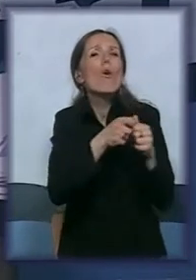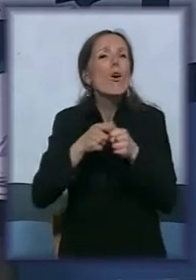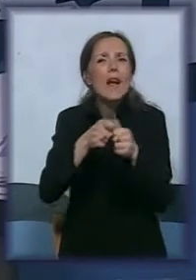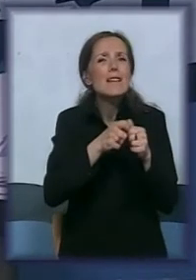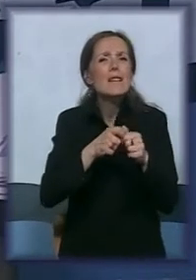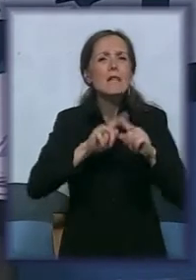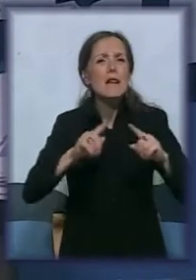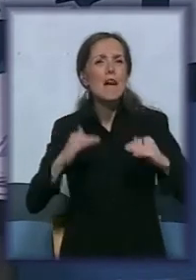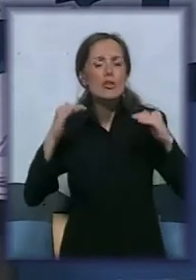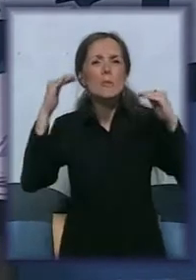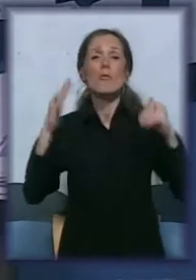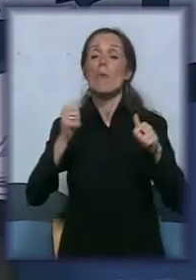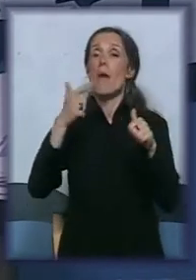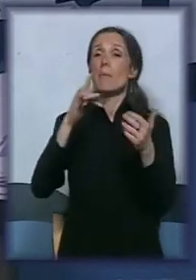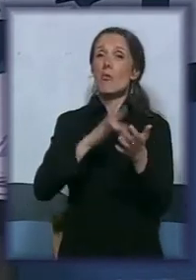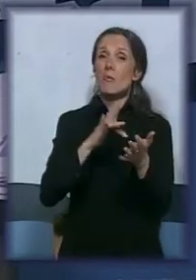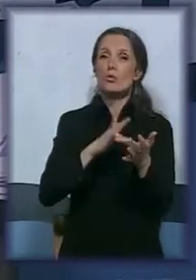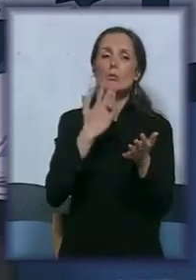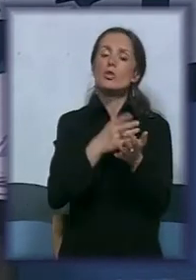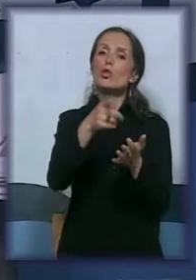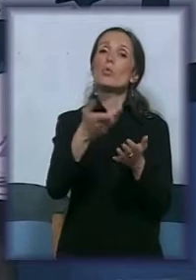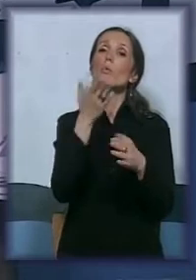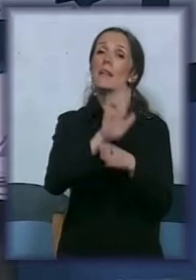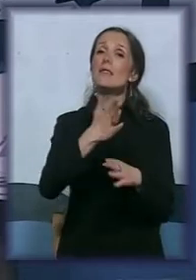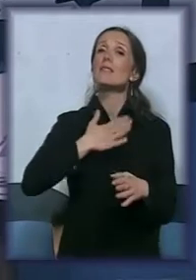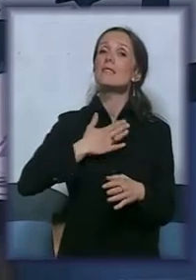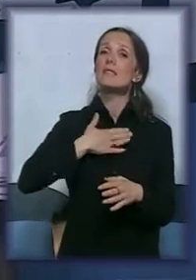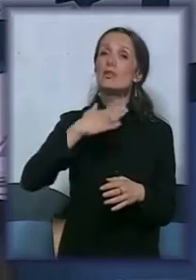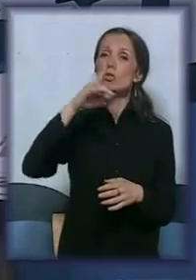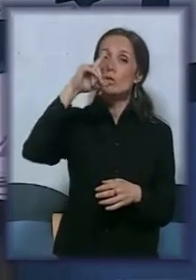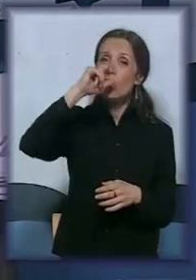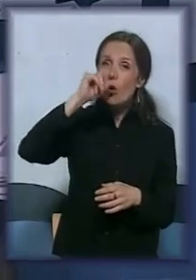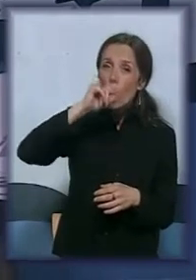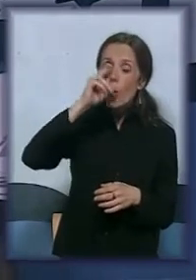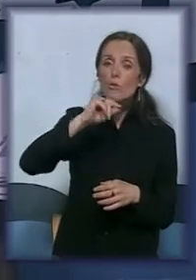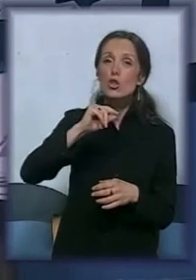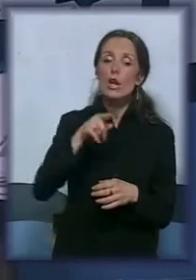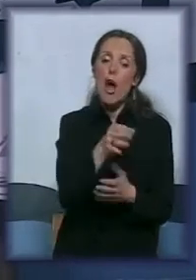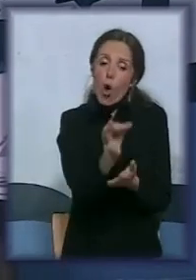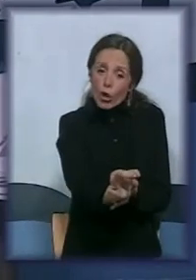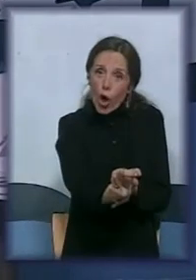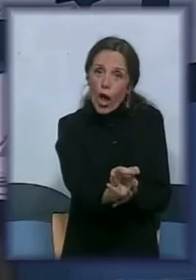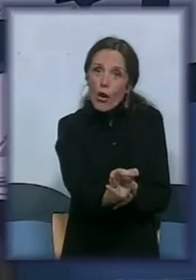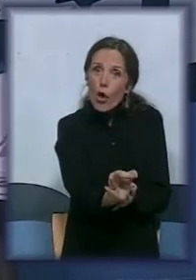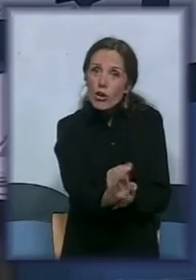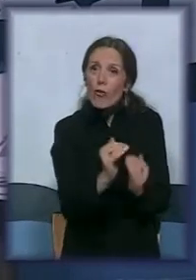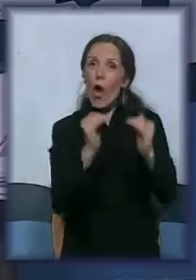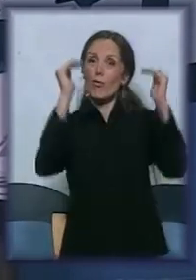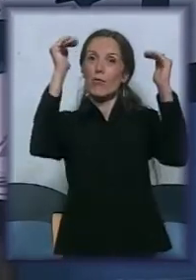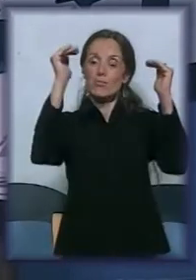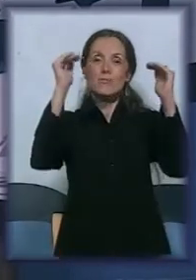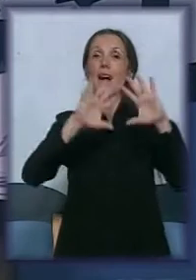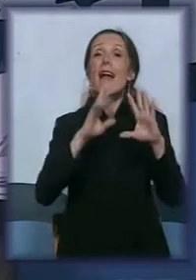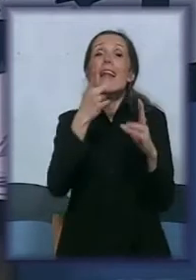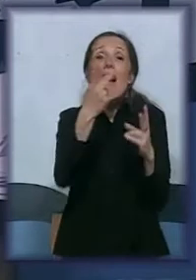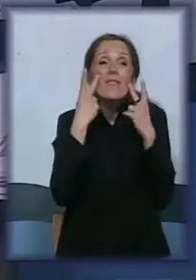počevši na prvo mesto, bit će tu i predstavnici naših opština, kako tog lokalnog nivoa pa nadalje sve to izgleda. Imam